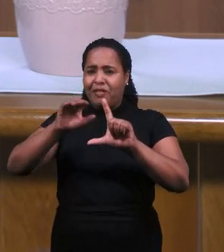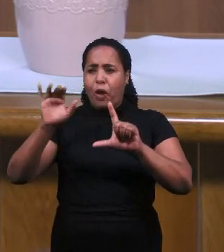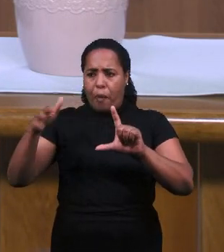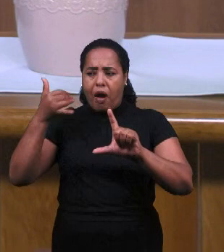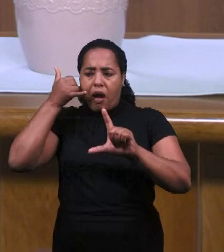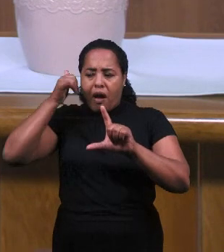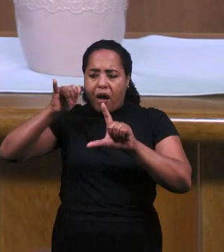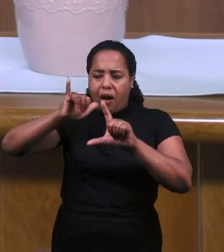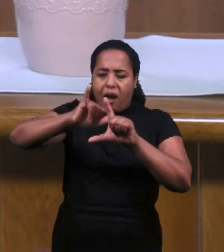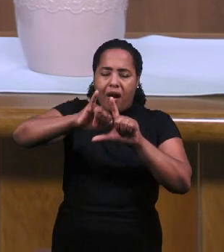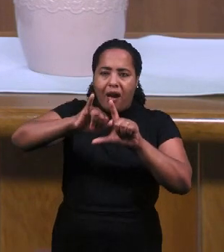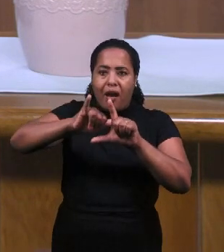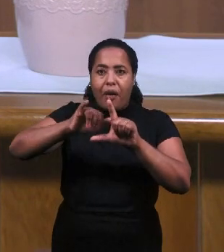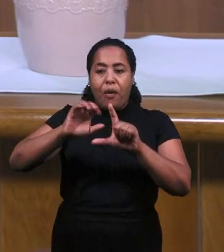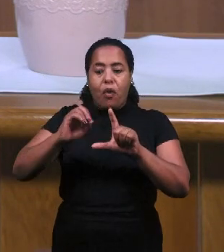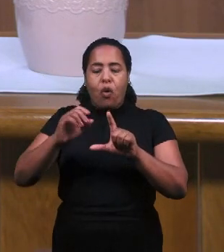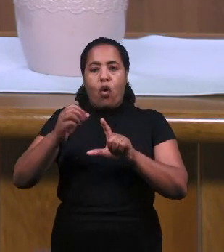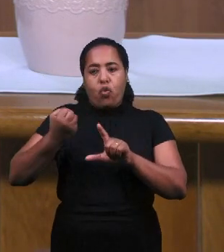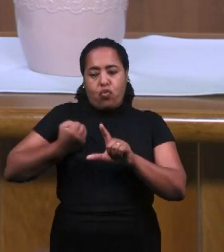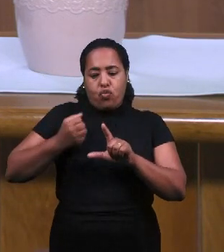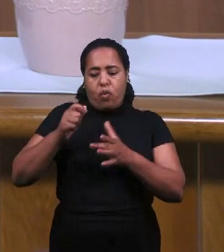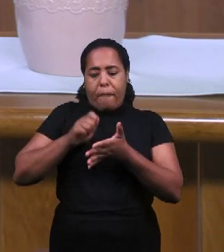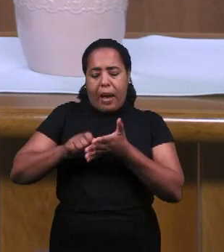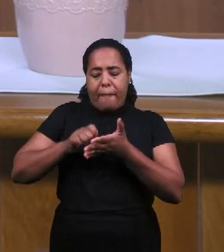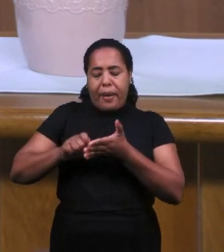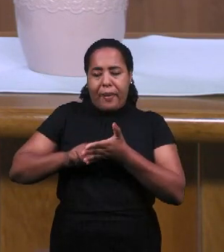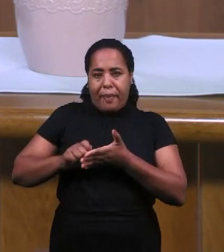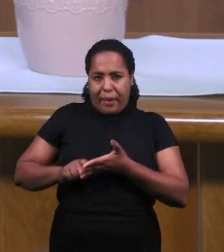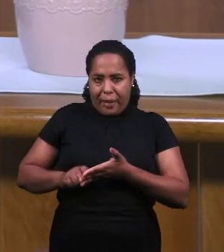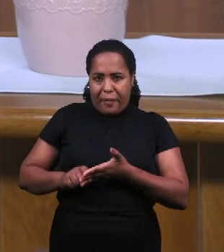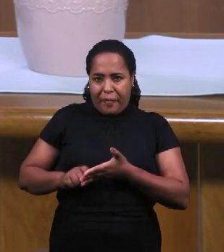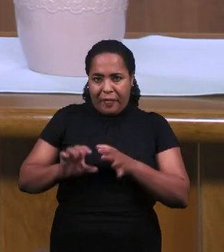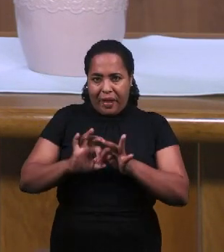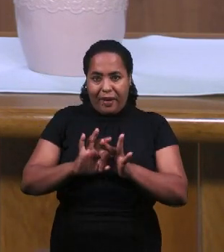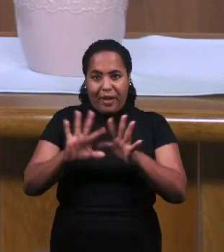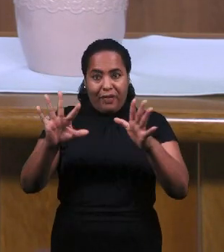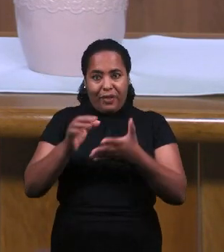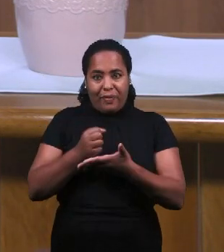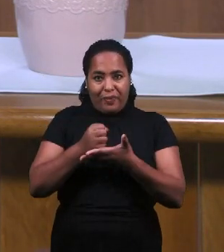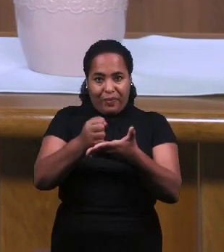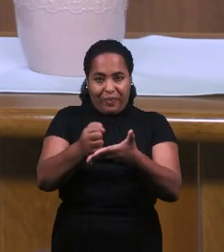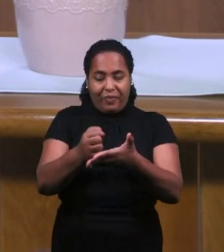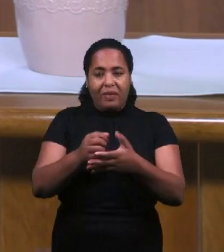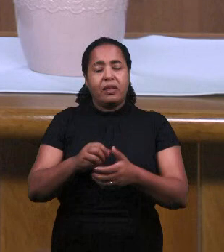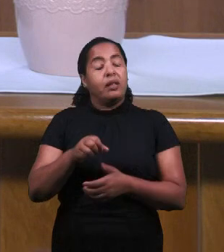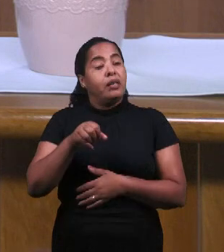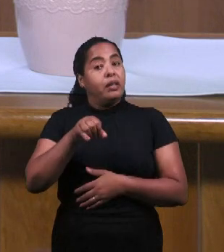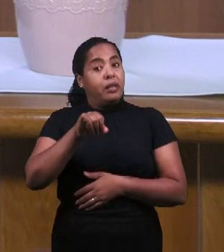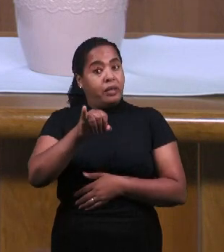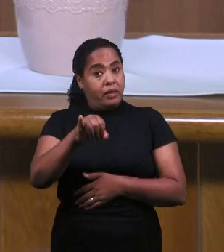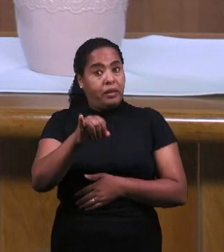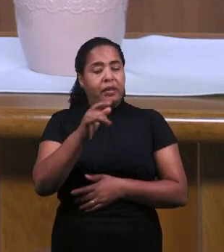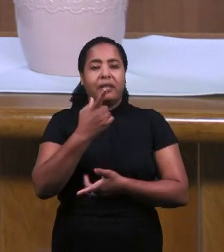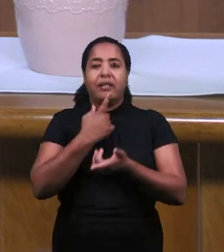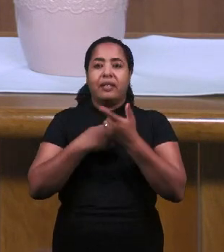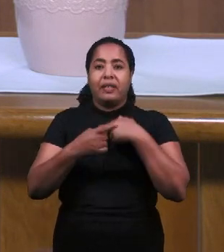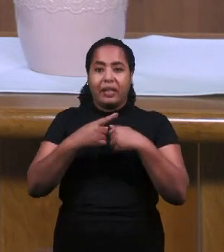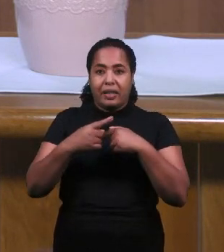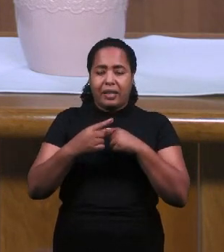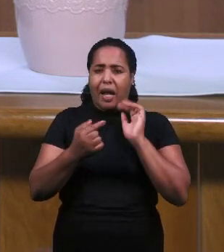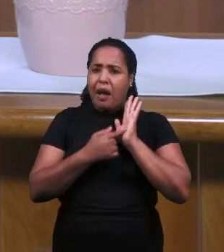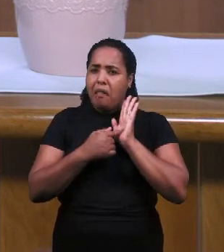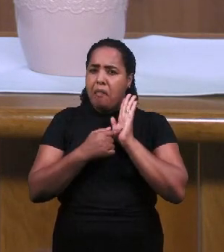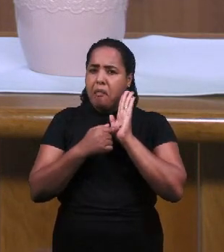своего телефона. Мы в вашем распоряжении, чтобы уделить вам внимание. Если желаете